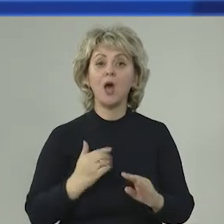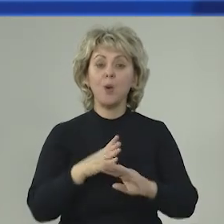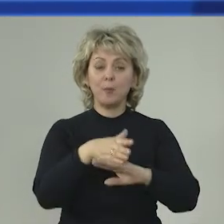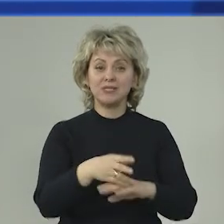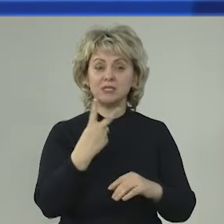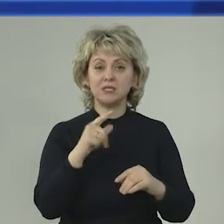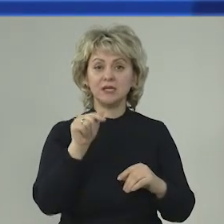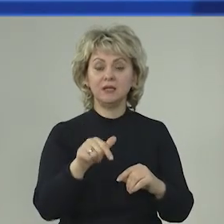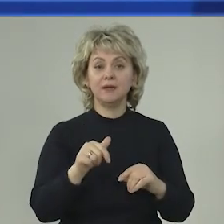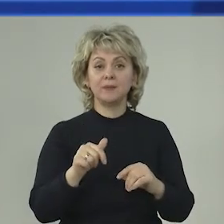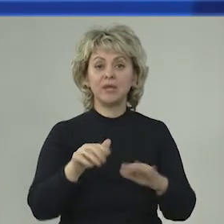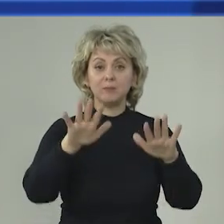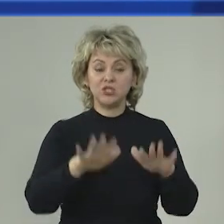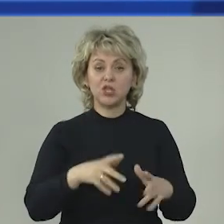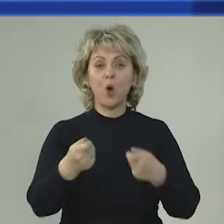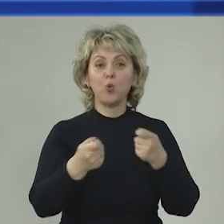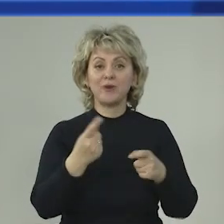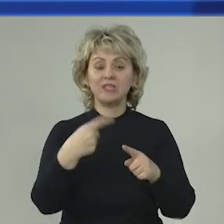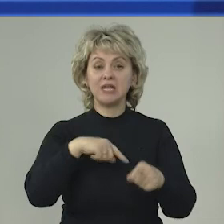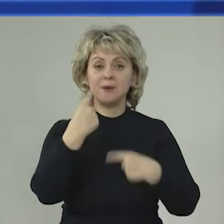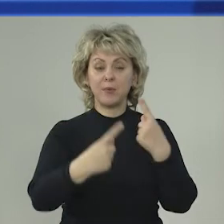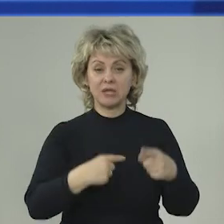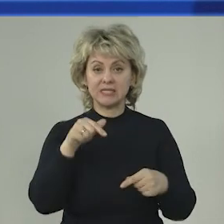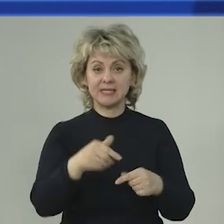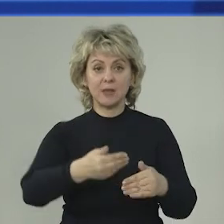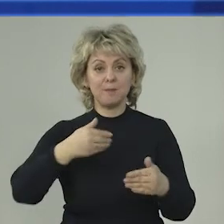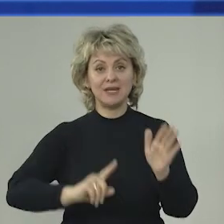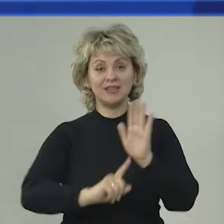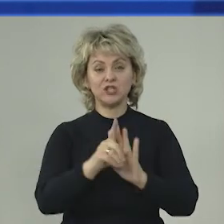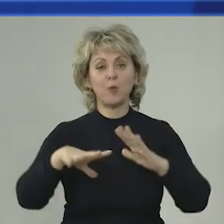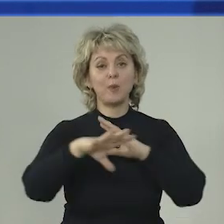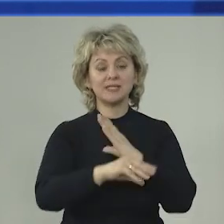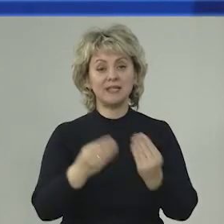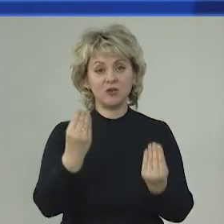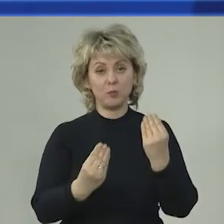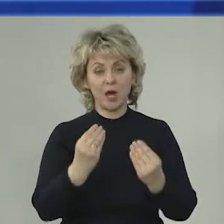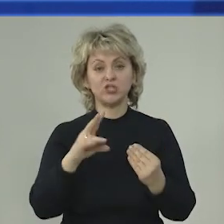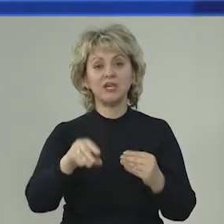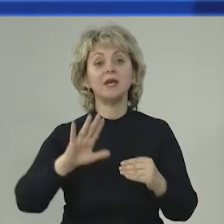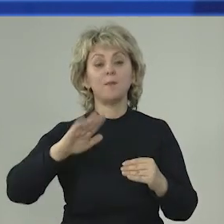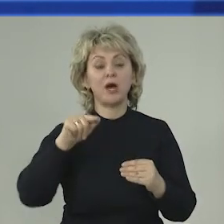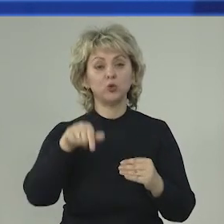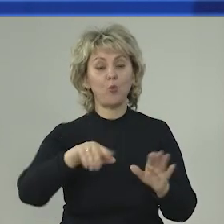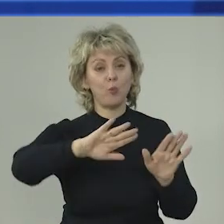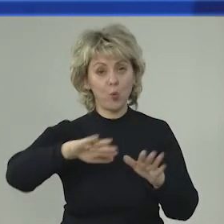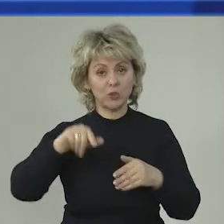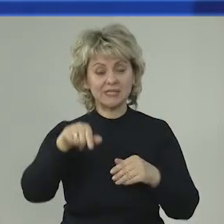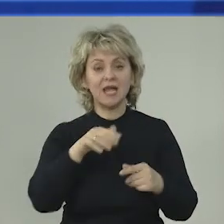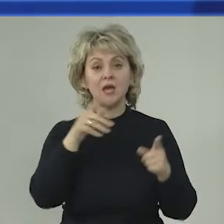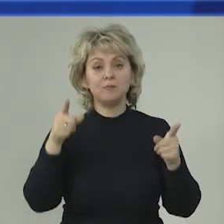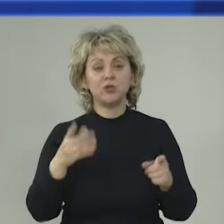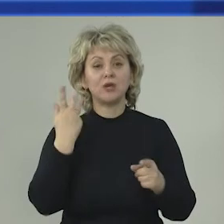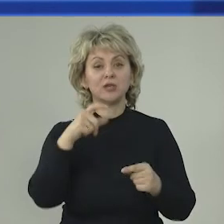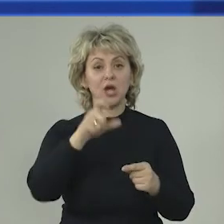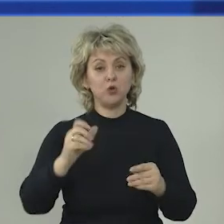посетил наши места управления этими процессами перед началом последнего матча и затем после, в